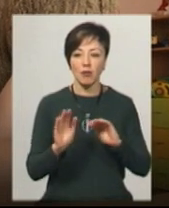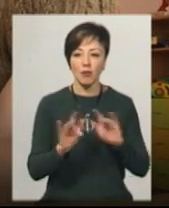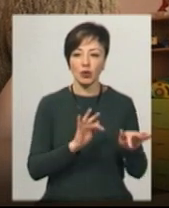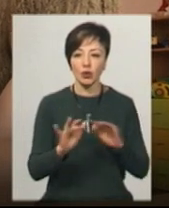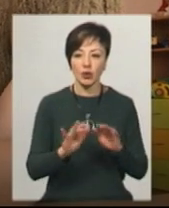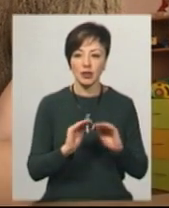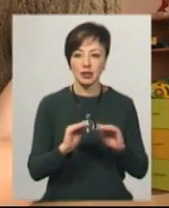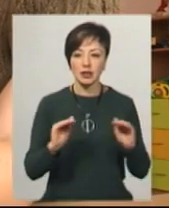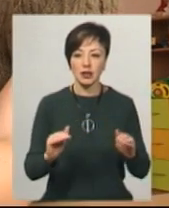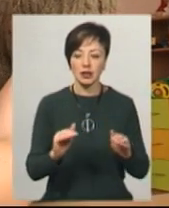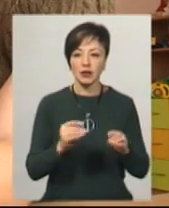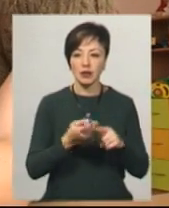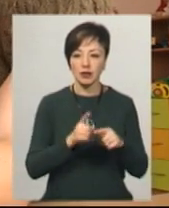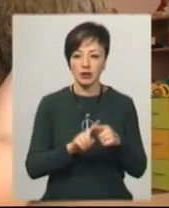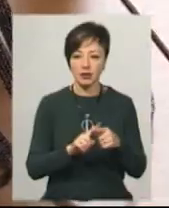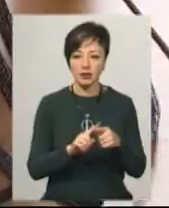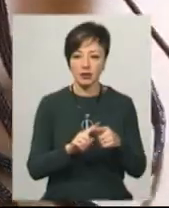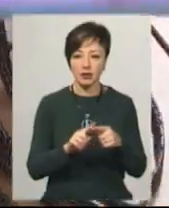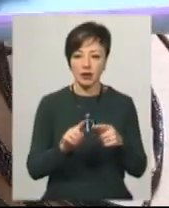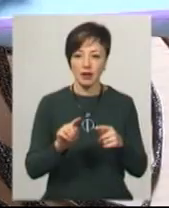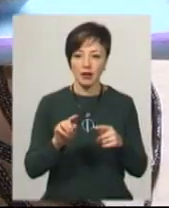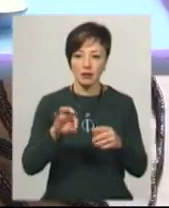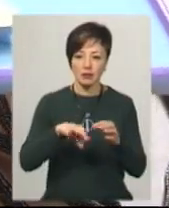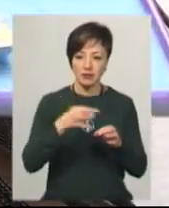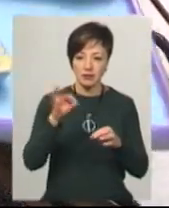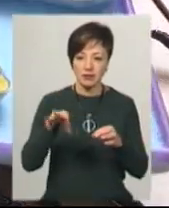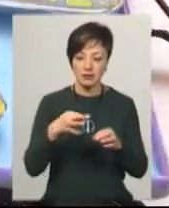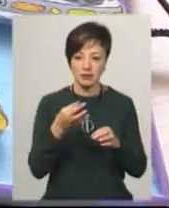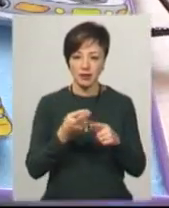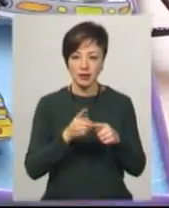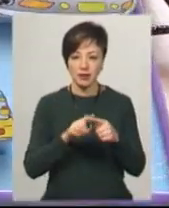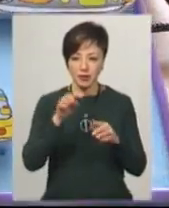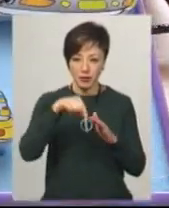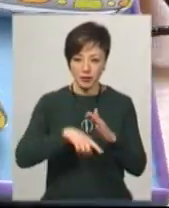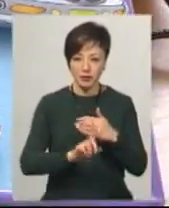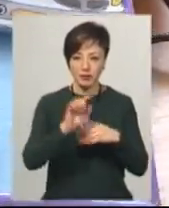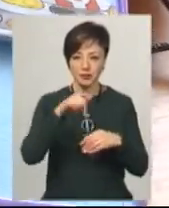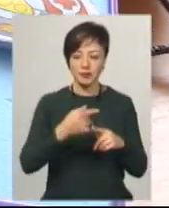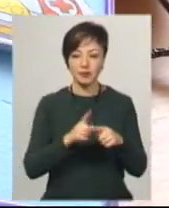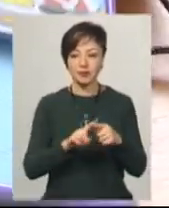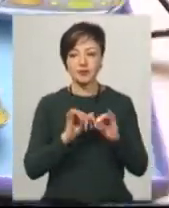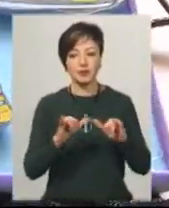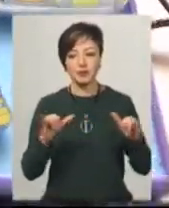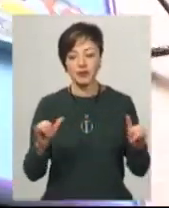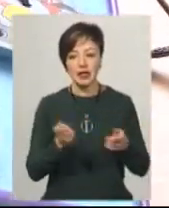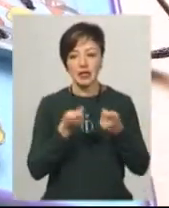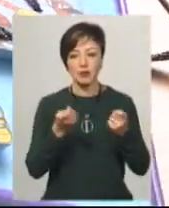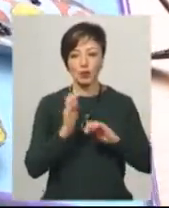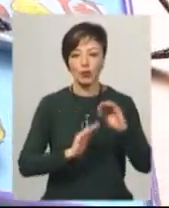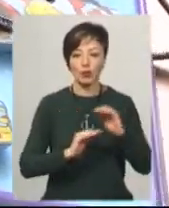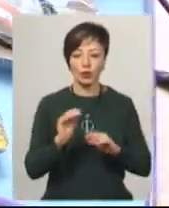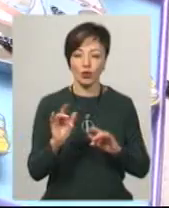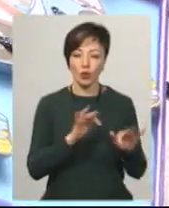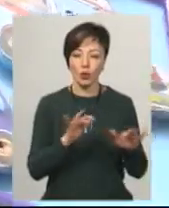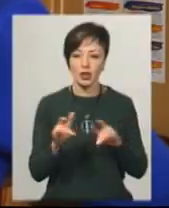координацію. Вони попадають шнурочком у собі такі отвори, прошнуровують, і цим самим розвивають дрібну моторику,